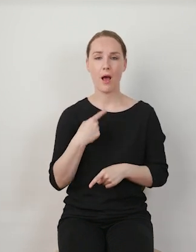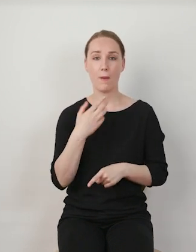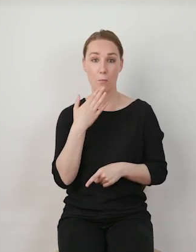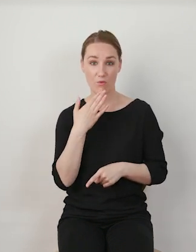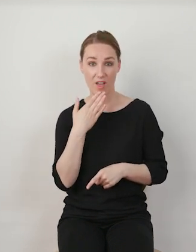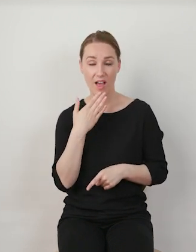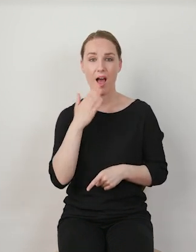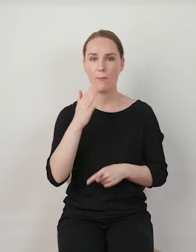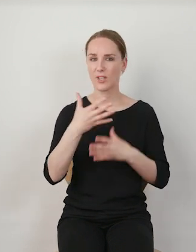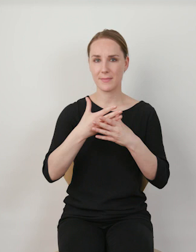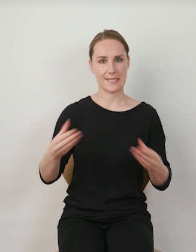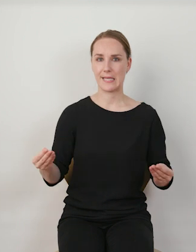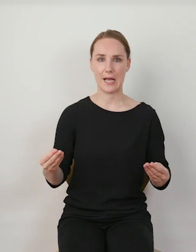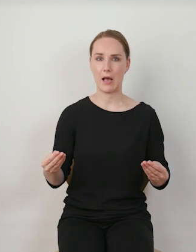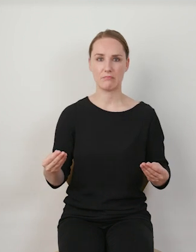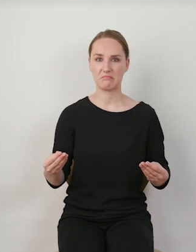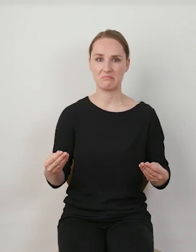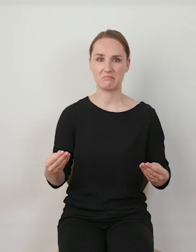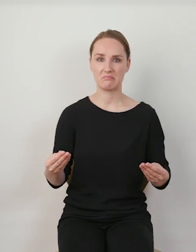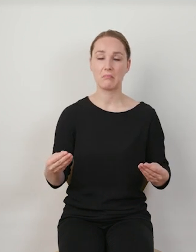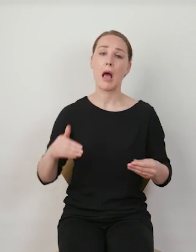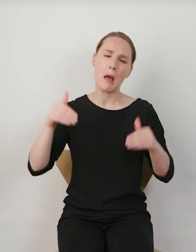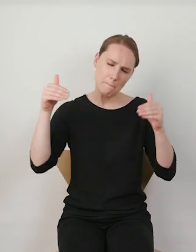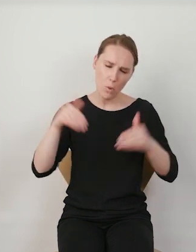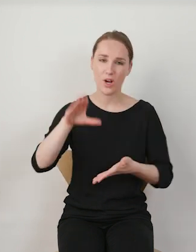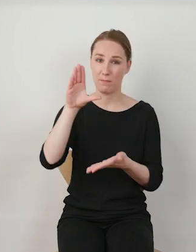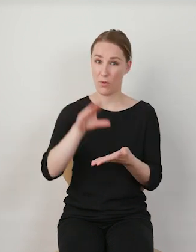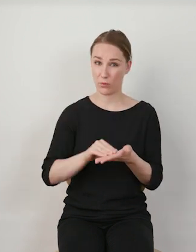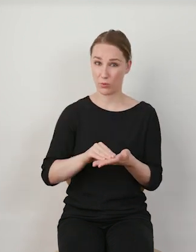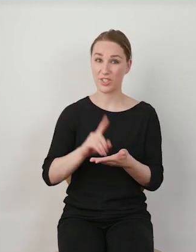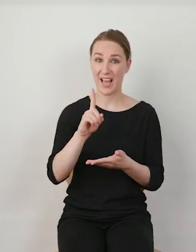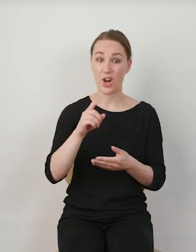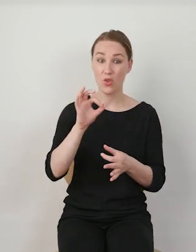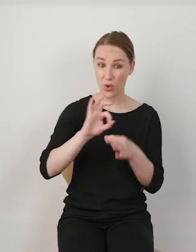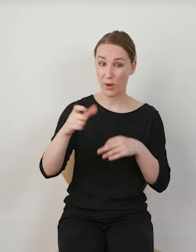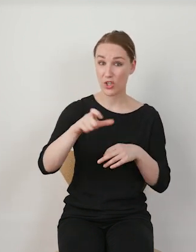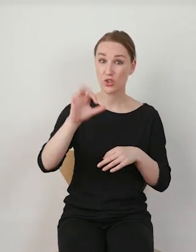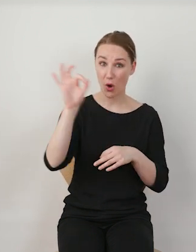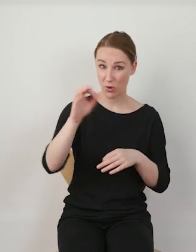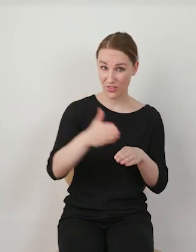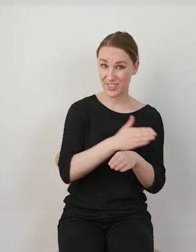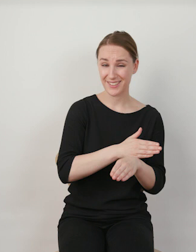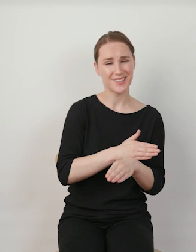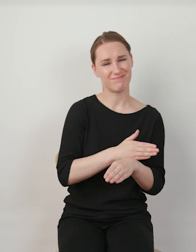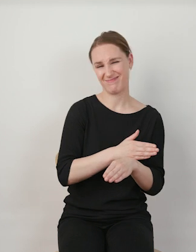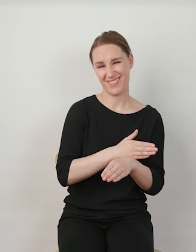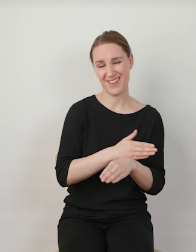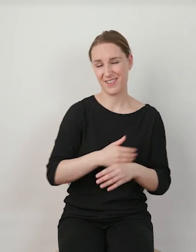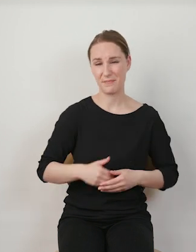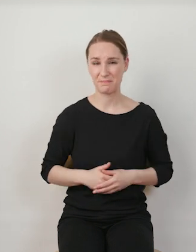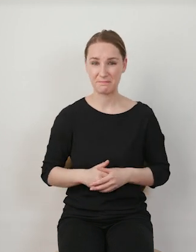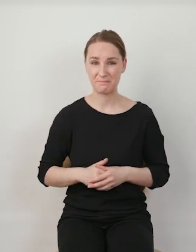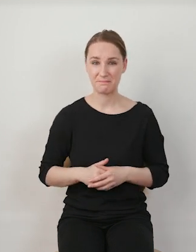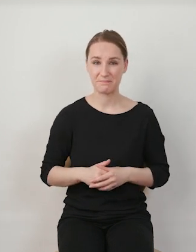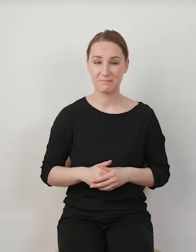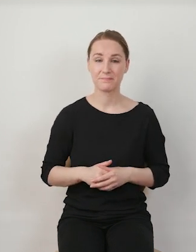wypowiadamy, ono znika bezpowrotnie. Możemy je powtórzyć, ale każde powtórzenie to już nie będzie to pierwotne słowo. Dlatego